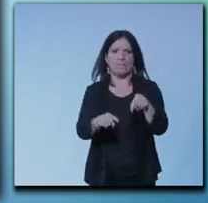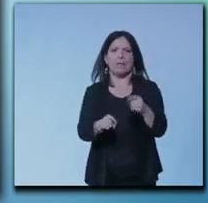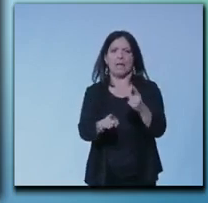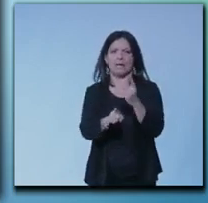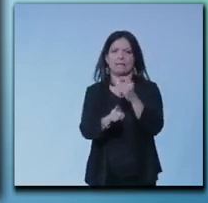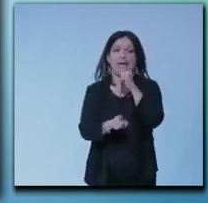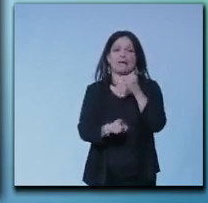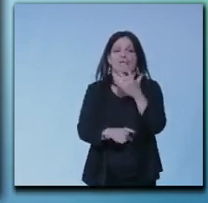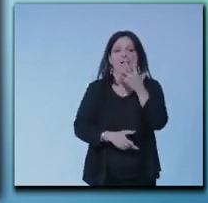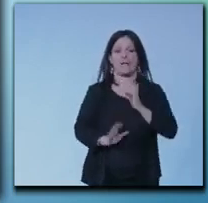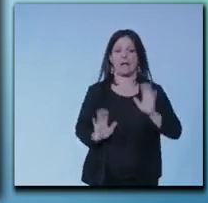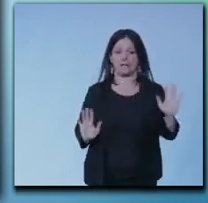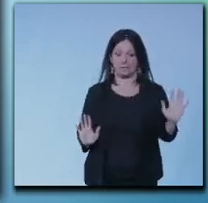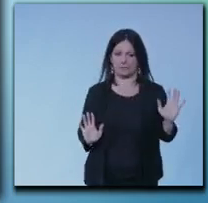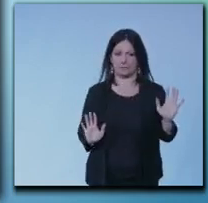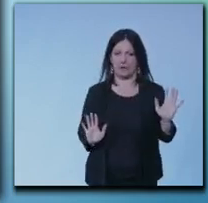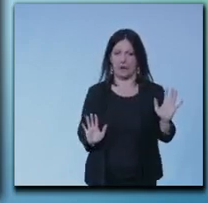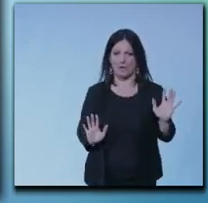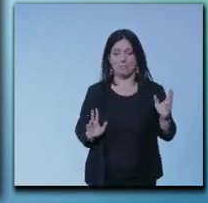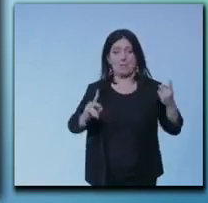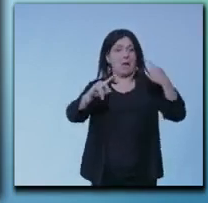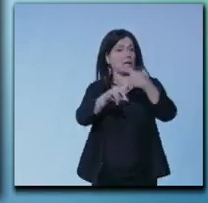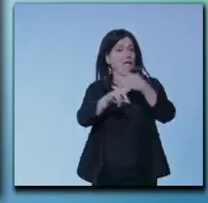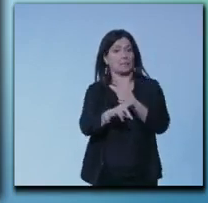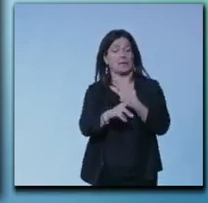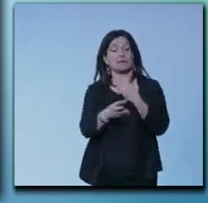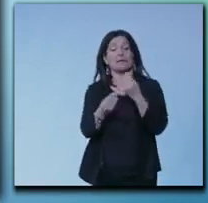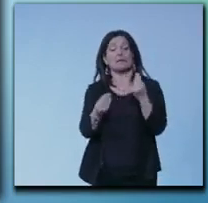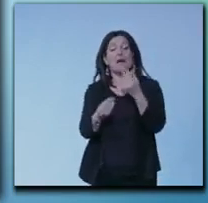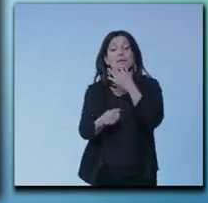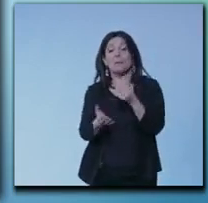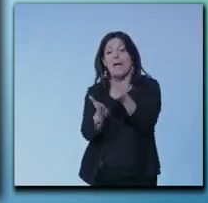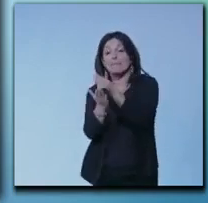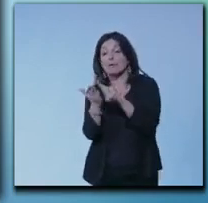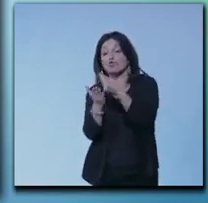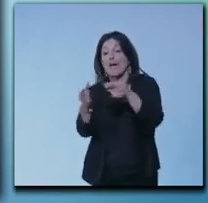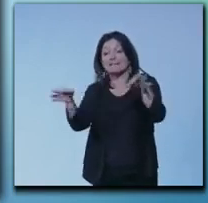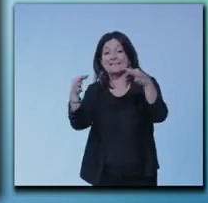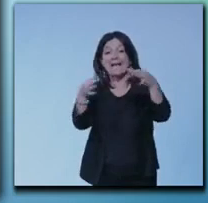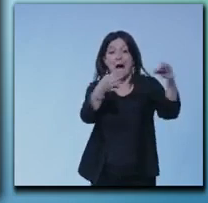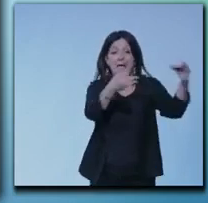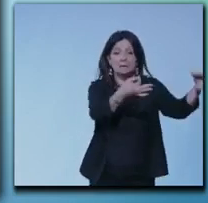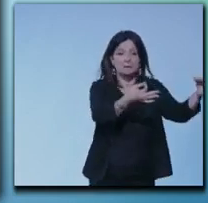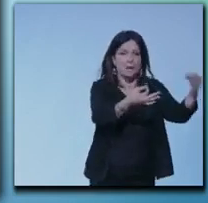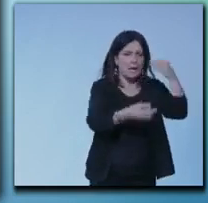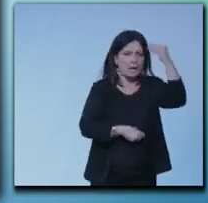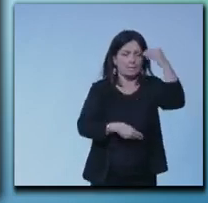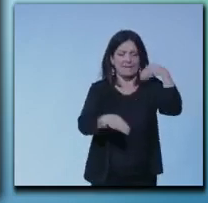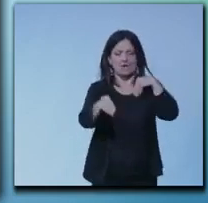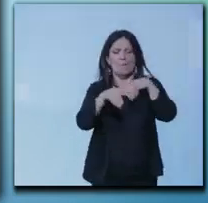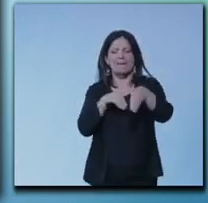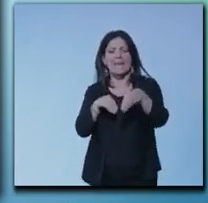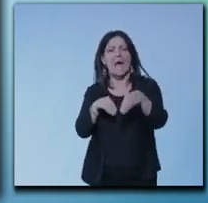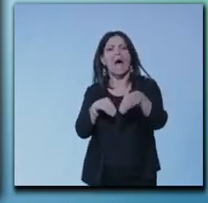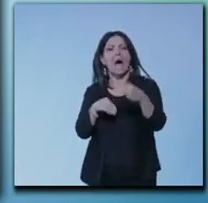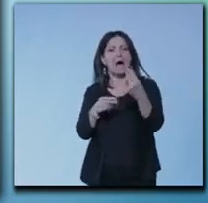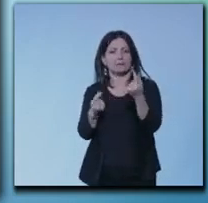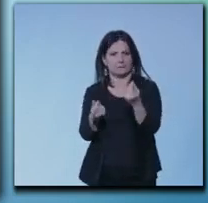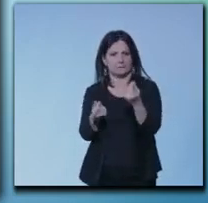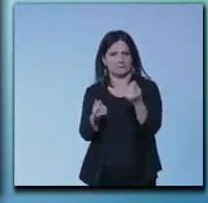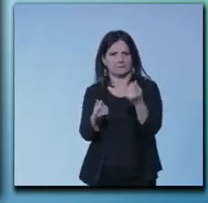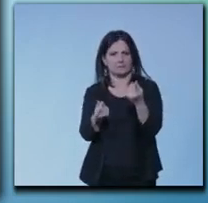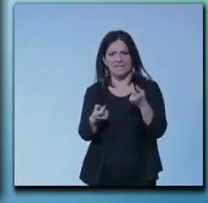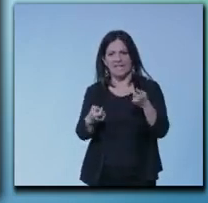altrimenti avremo tanti bei progetti sulla carta e penso ai miliardi investiti sulla carta in